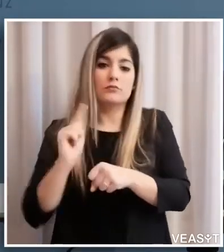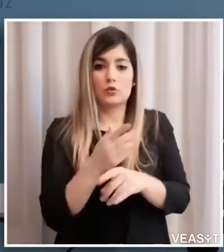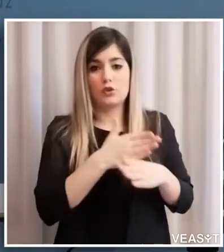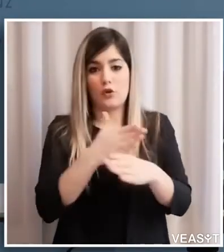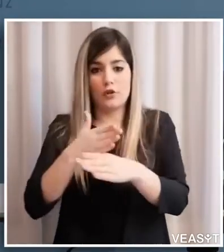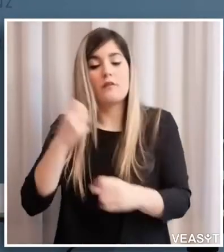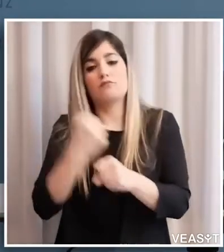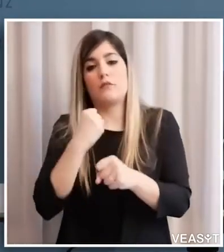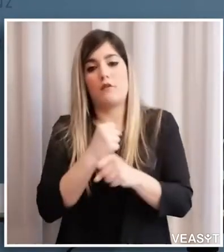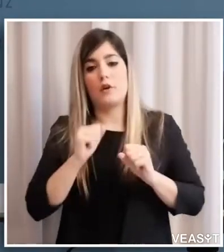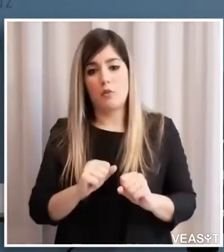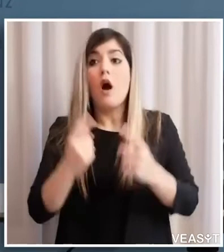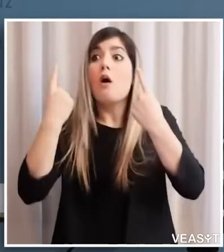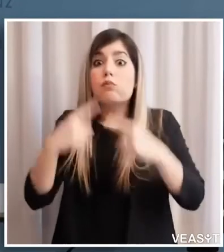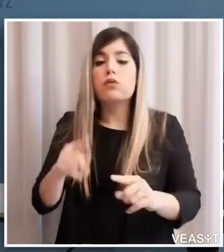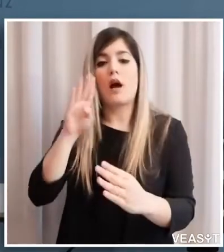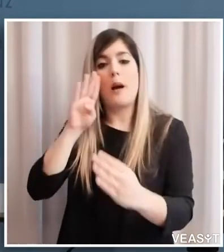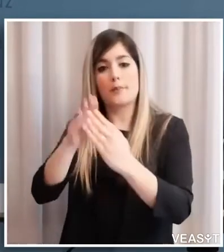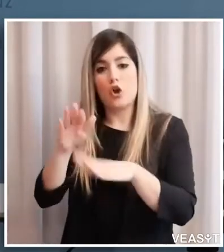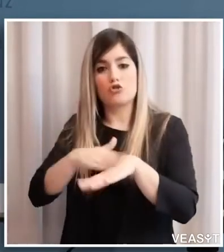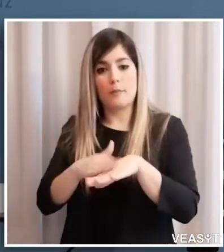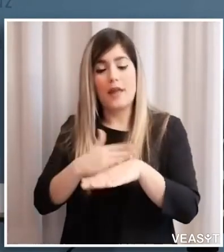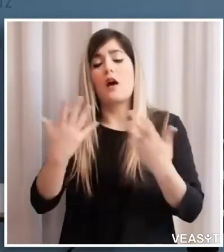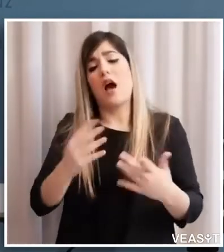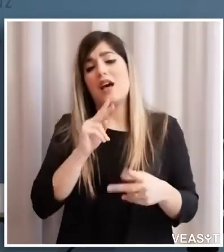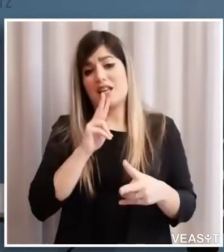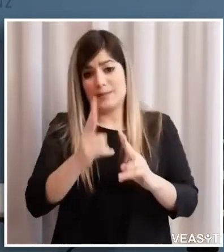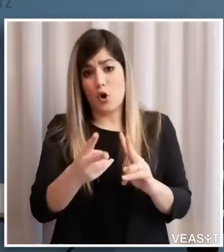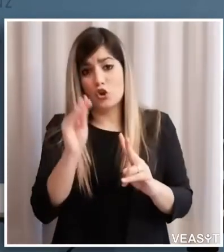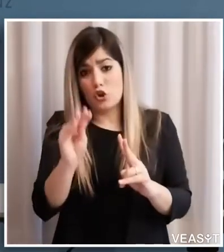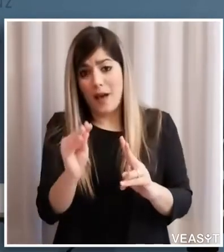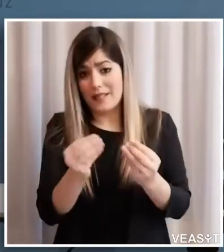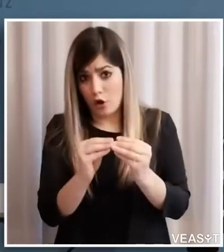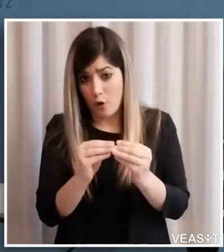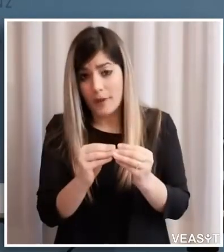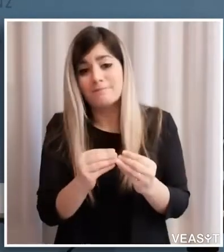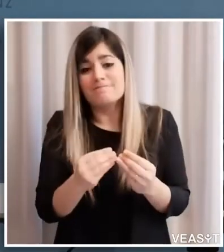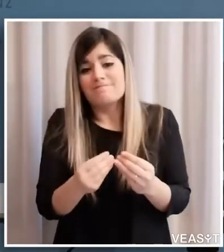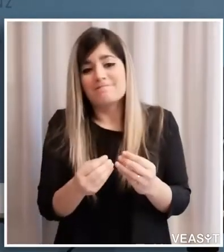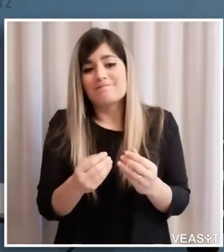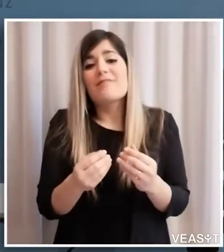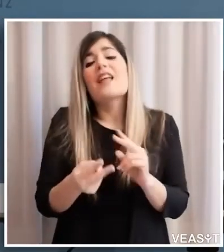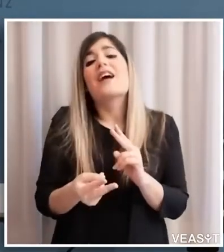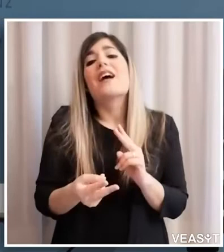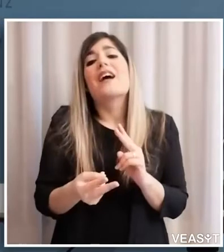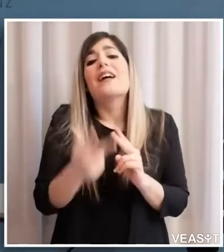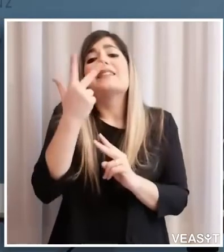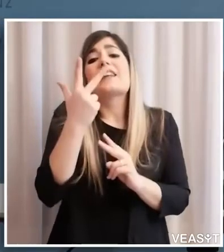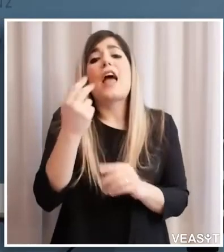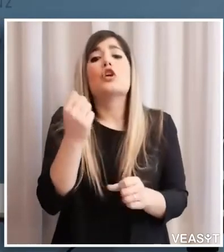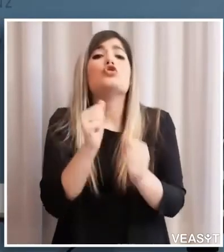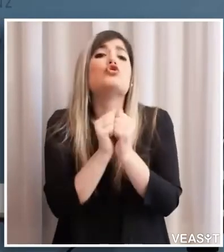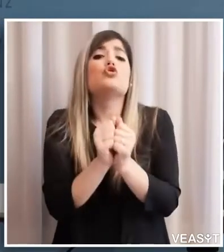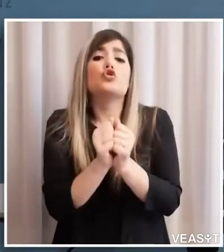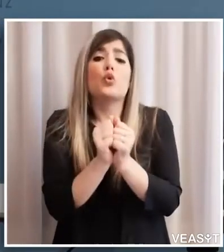metodo e per rispondere alla domanda allora si intuisce anche qual è la risposta cioè dire adesso che il 3 giugno è la data in cui inizia il